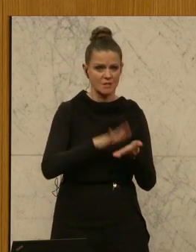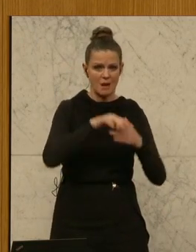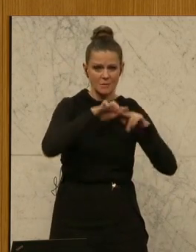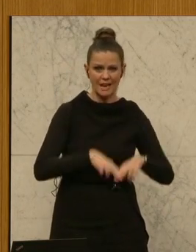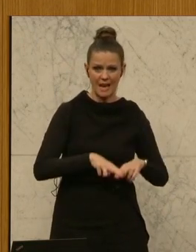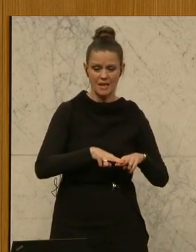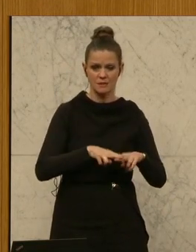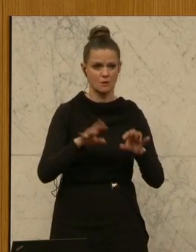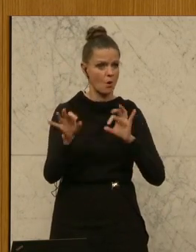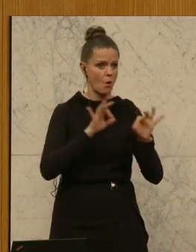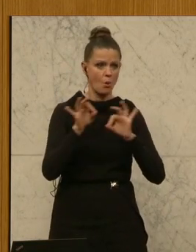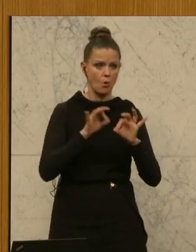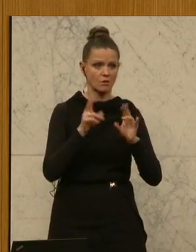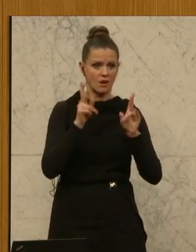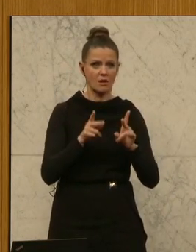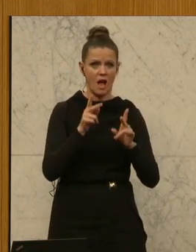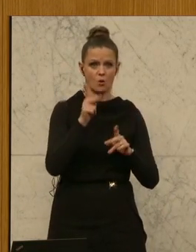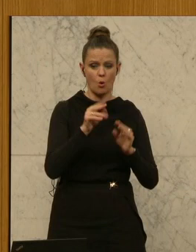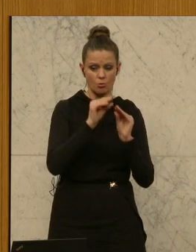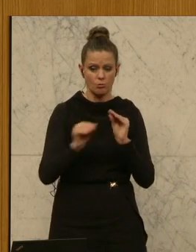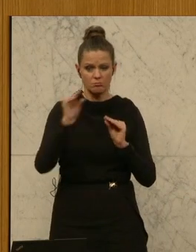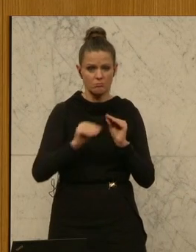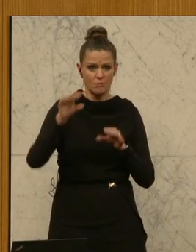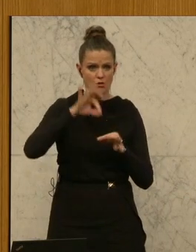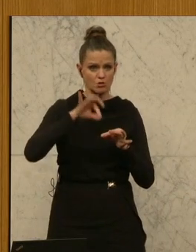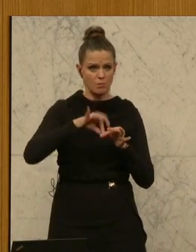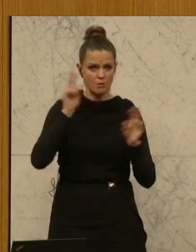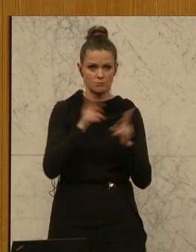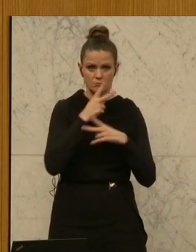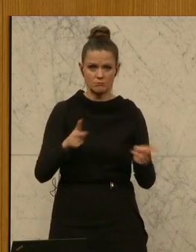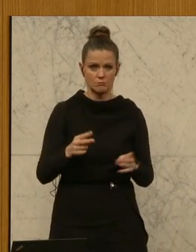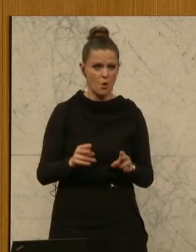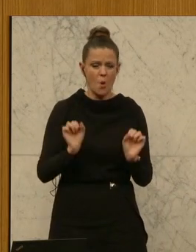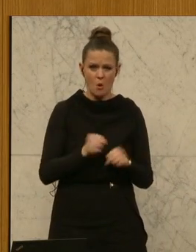beziehungsweise, dass man sich vielleicht irgendwas aufs Konto legen kann. Das ist einfach nicht möglich.